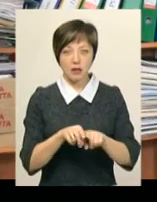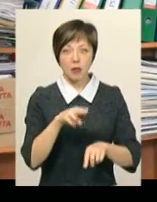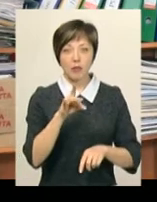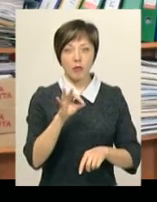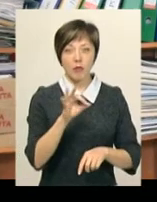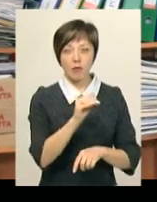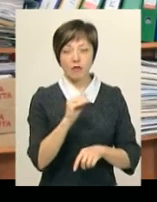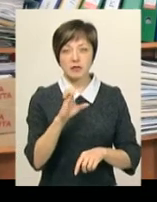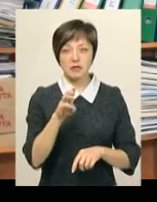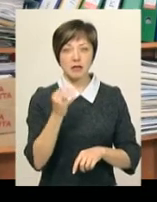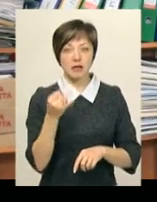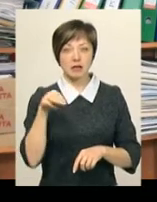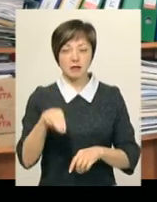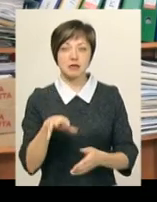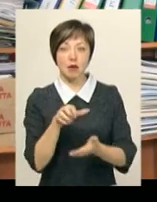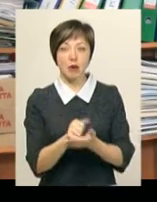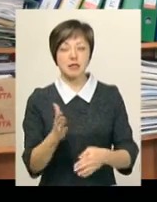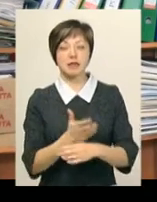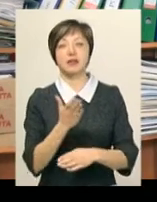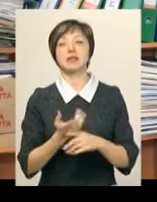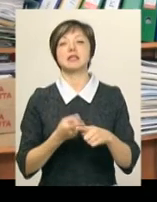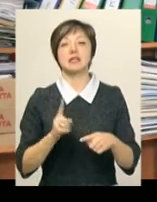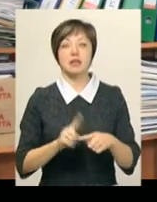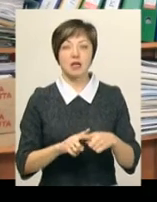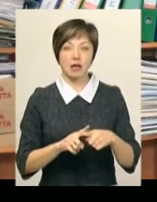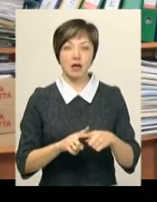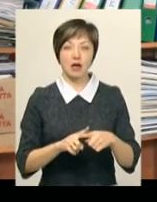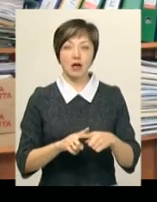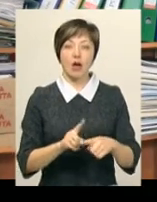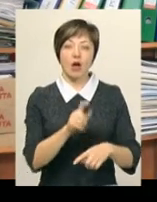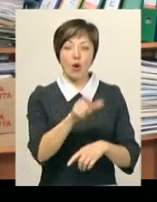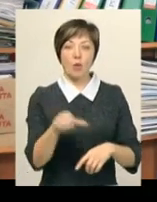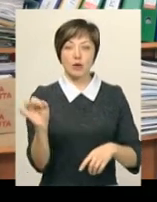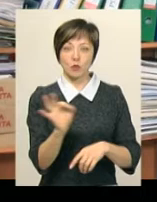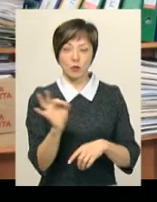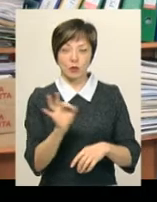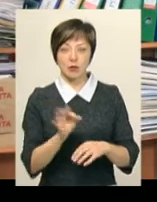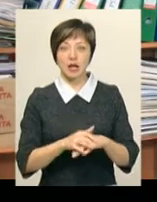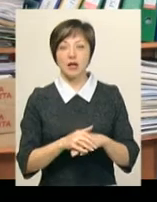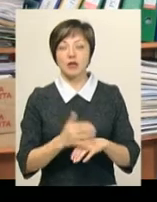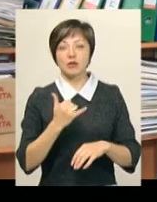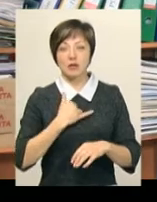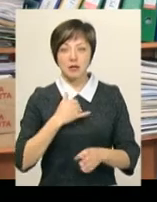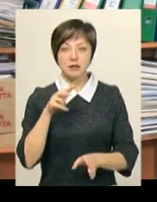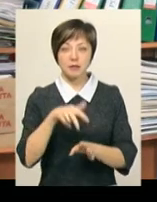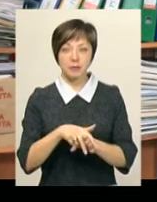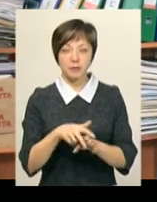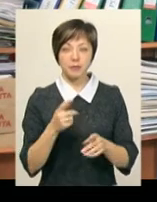займається виготовленням цієї модульної громадської вбиральні. На нас лежить